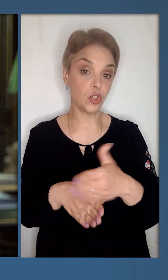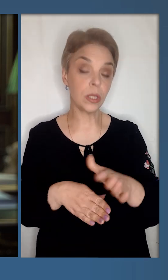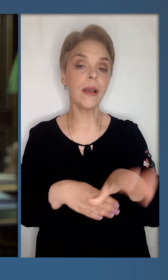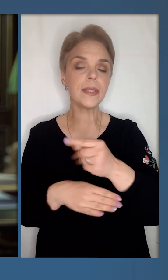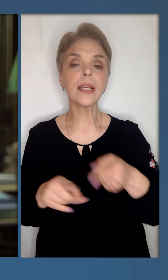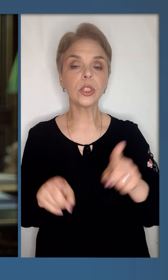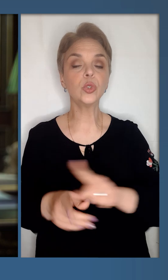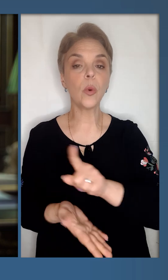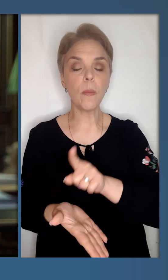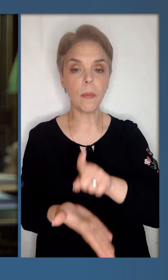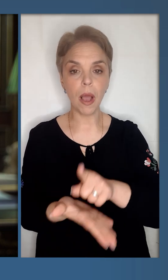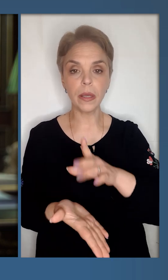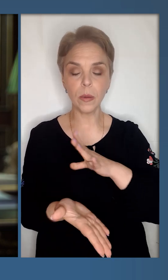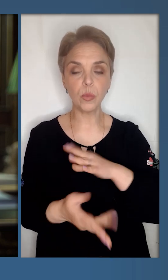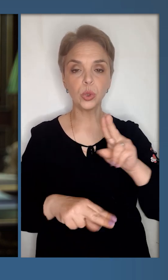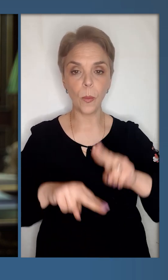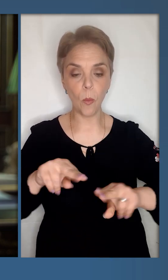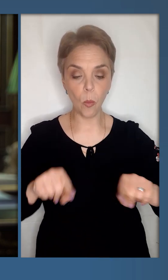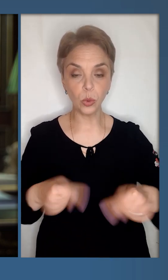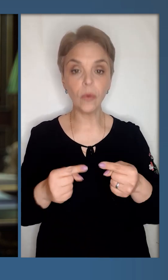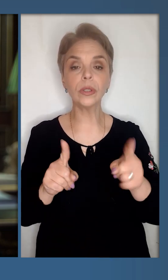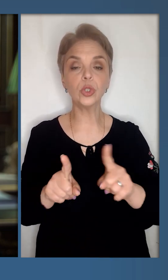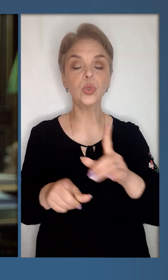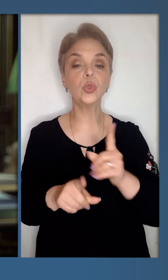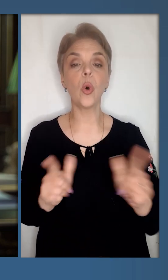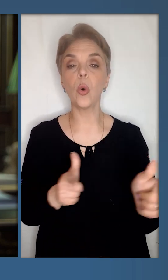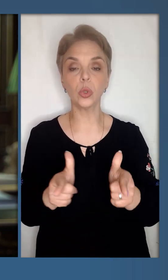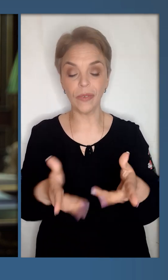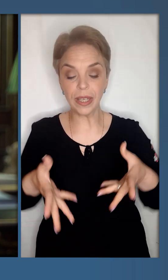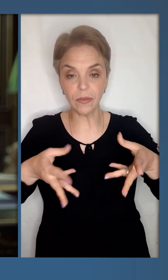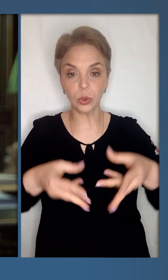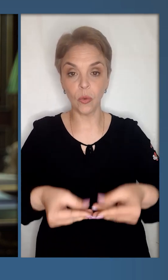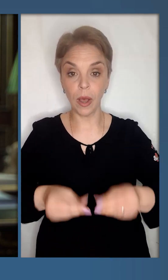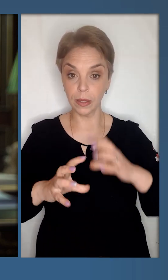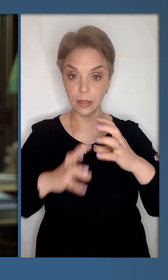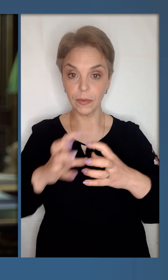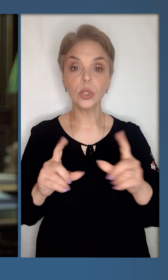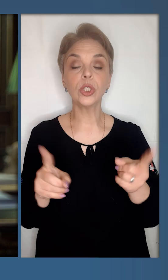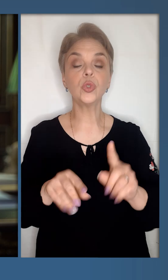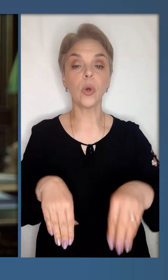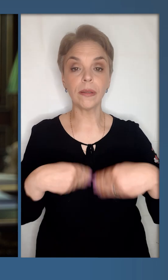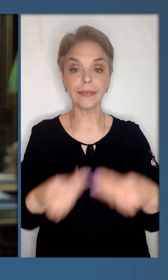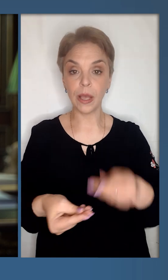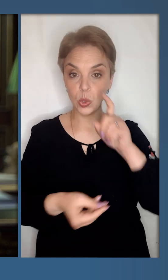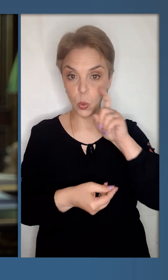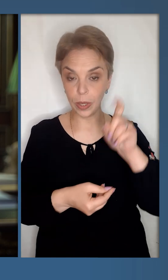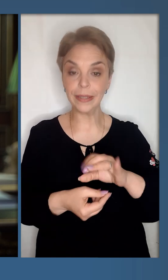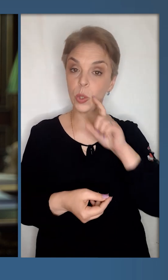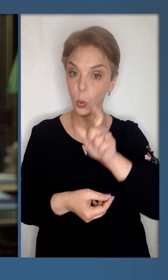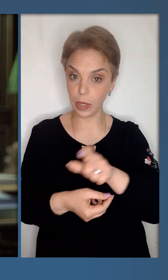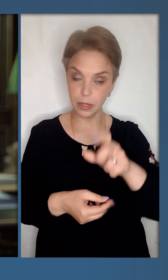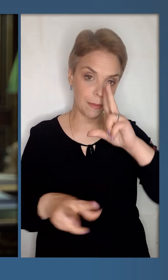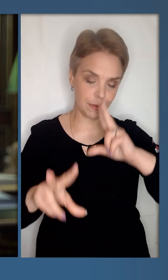компонент. Все те, що має бути побудовано, те, у що готовий інвестувати світ, те, що дасть Україні